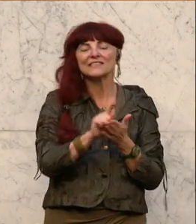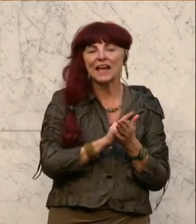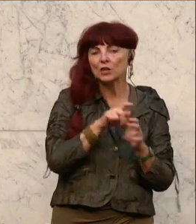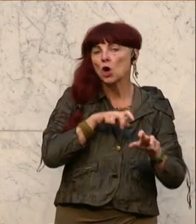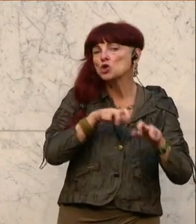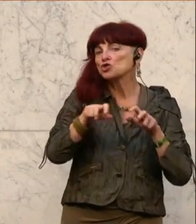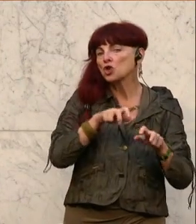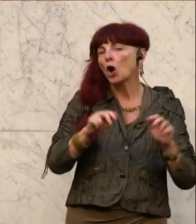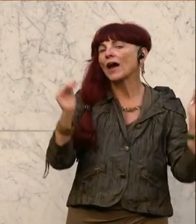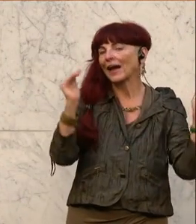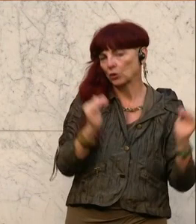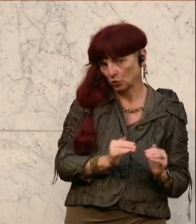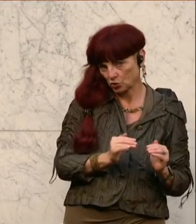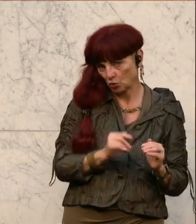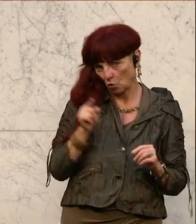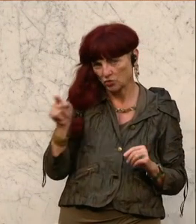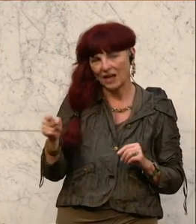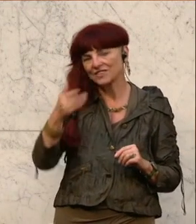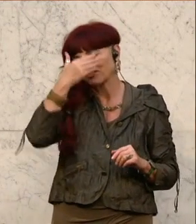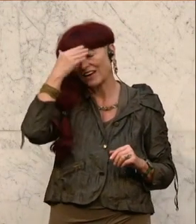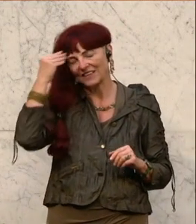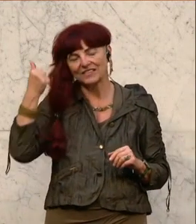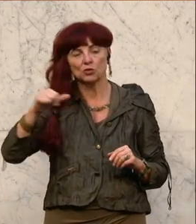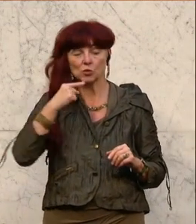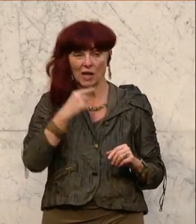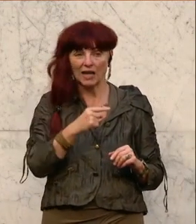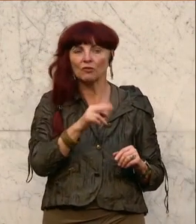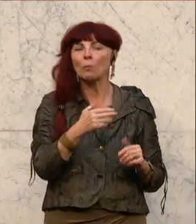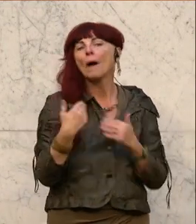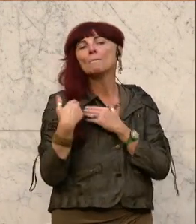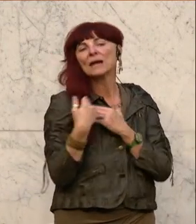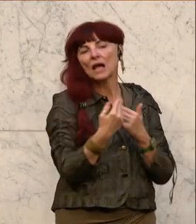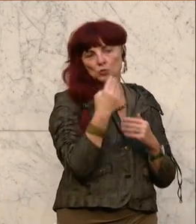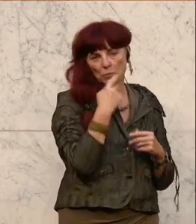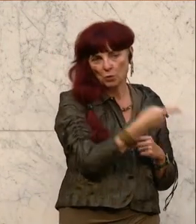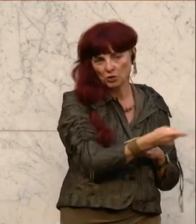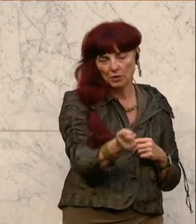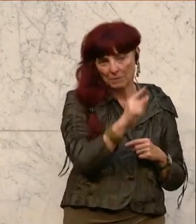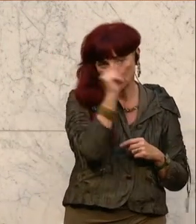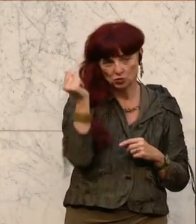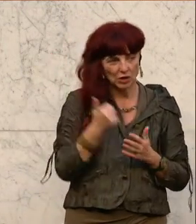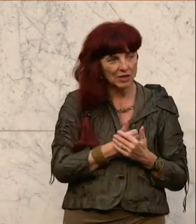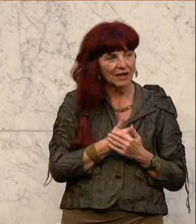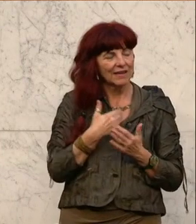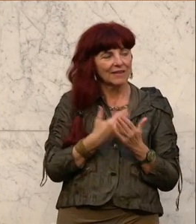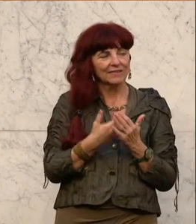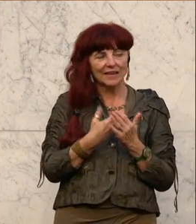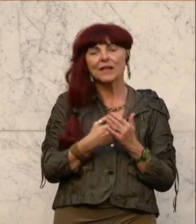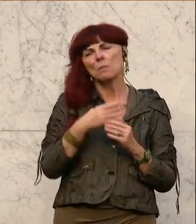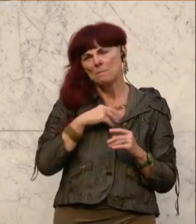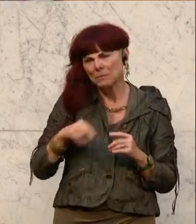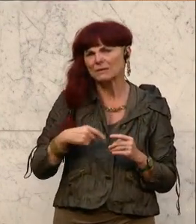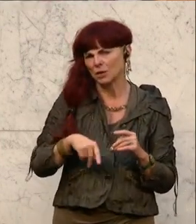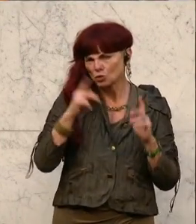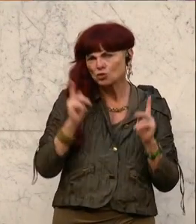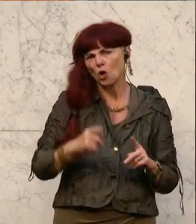unserem Land nicht mehr belastet sind. Das hat er anscheinend vergessen zu sagen. Und das ist auch der Grund, warum wir uns in unserem Programm von der anderen Seite für sinnerfassendes Lesen einsetzen. Vielen